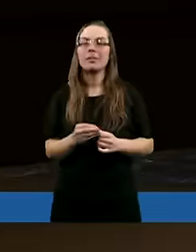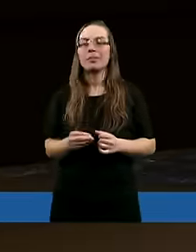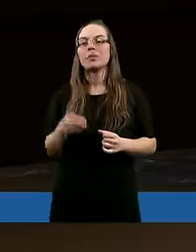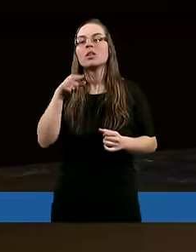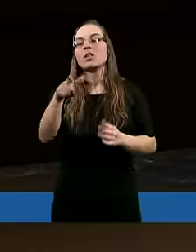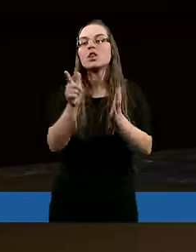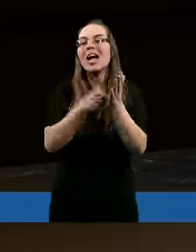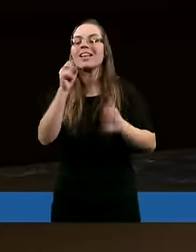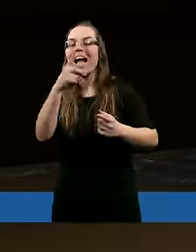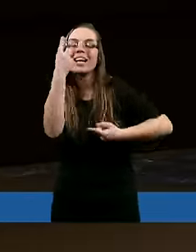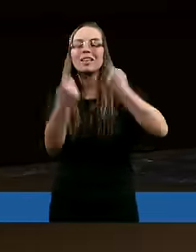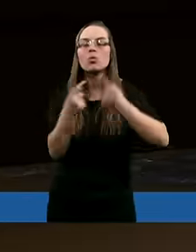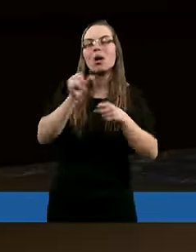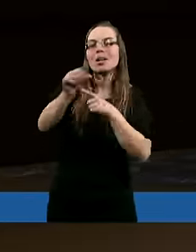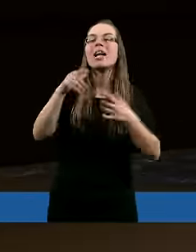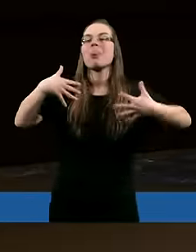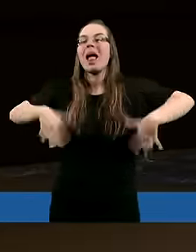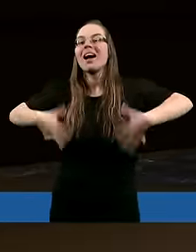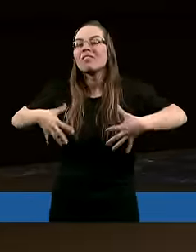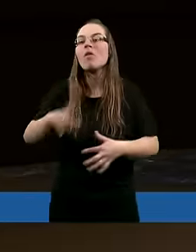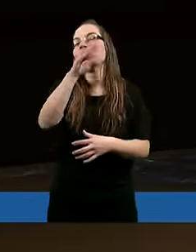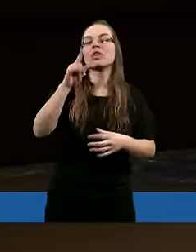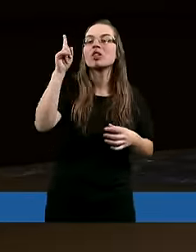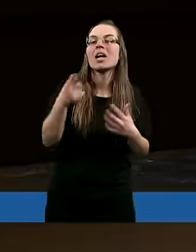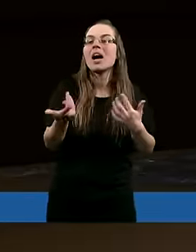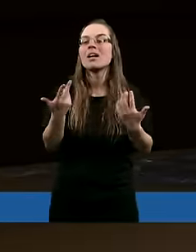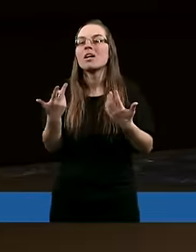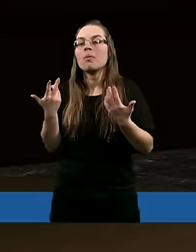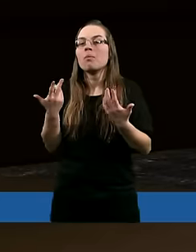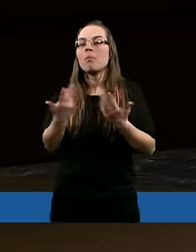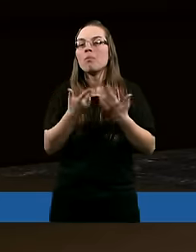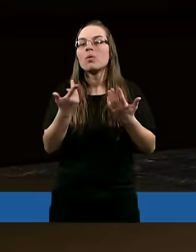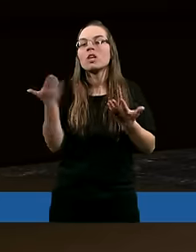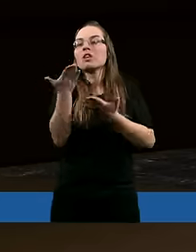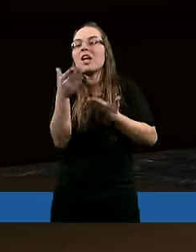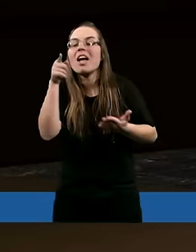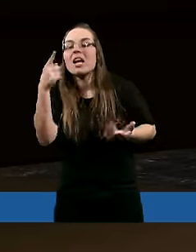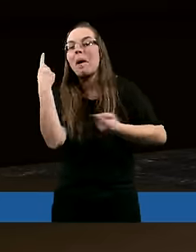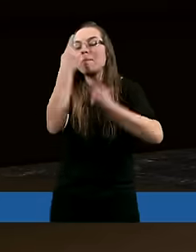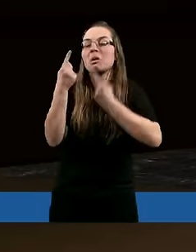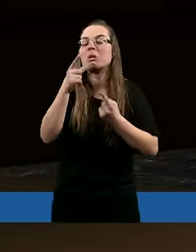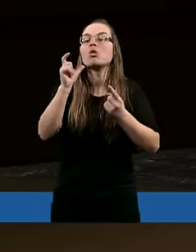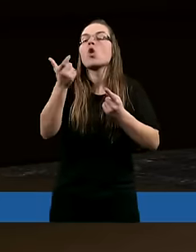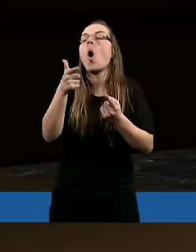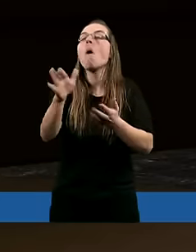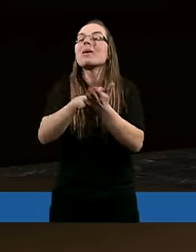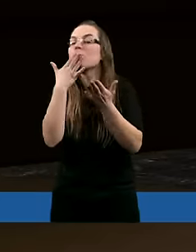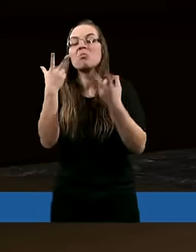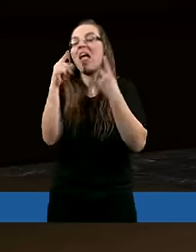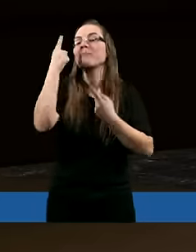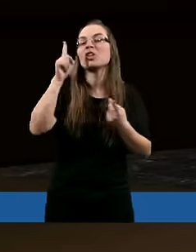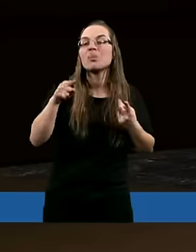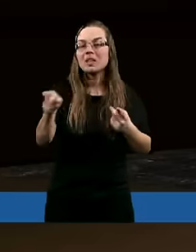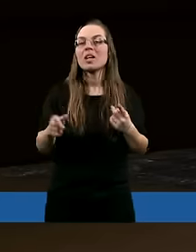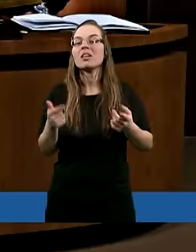Bo często są takie sytuacje nawet nerwowe, że my po prostu w ogóle, gdzież tam my myślimy o tym, co Biblia mówi wtedy,